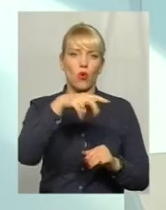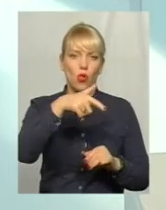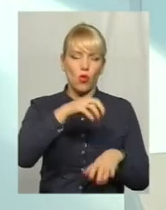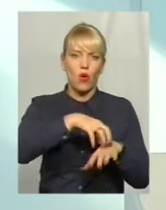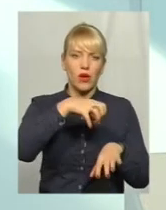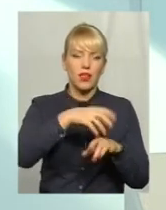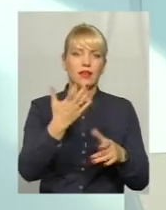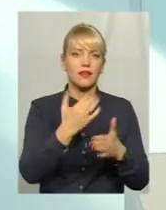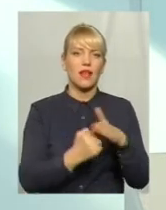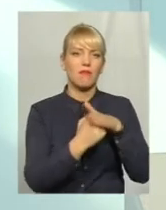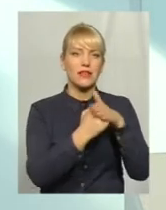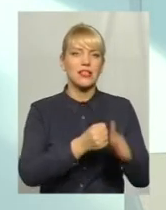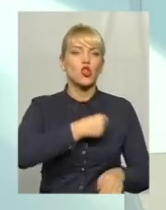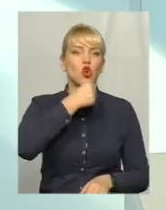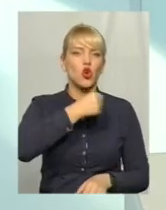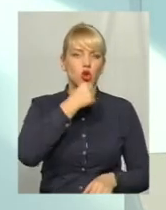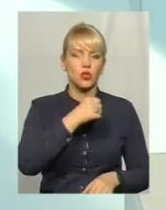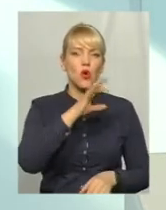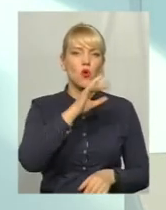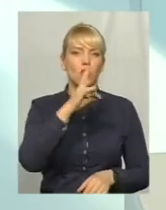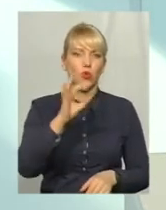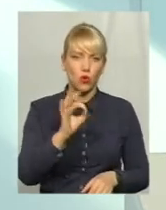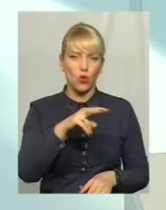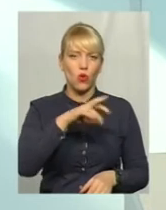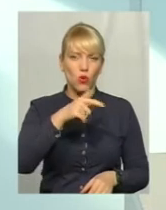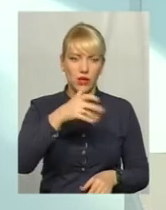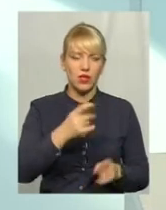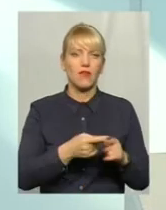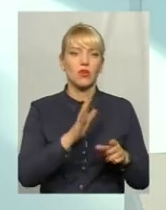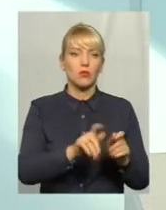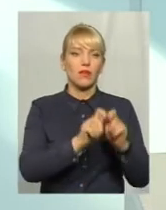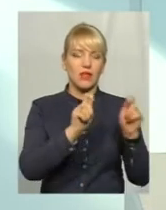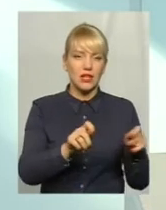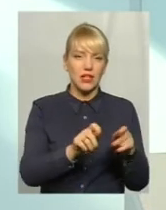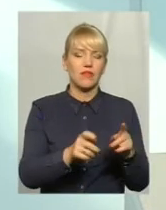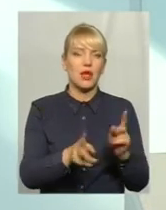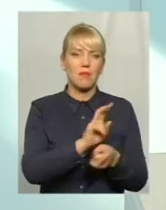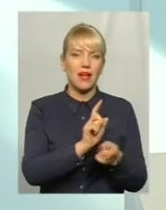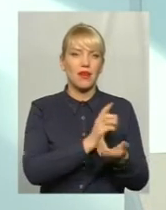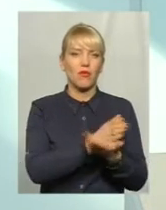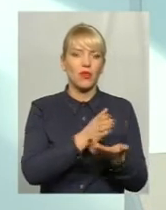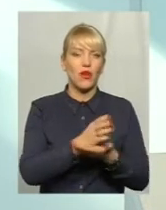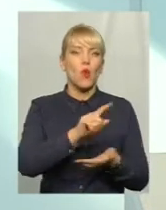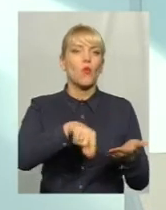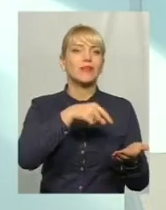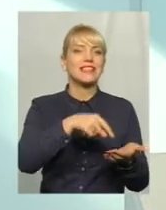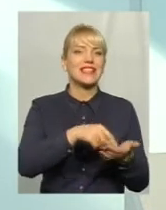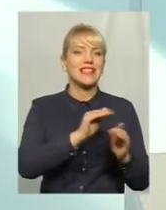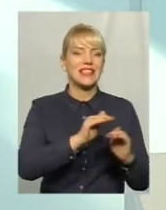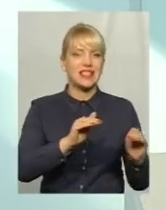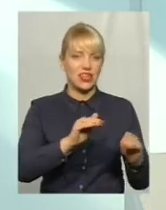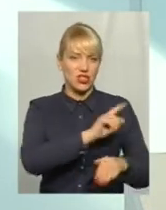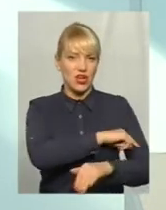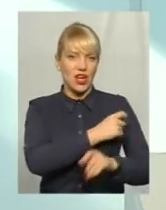дорослого онкодиспансеру, вони будуть відкриті, перепрофільовані в нашій міській дитячій лікарні. Тут